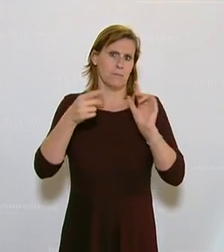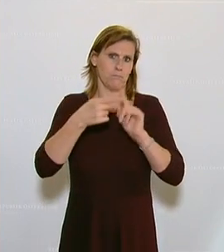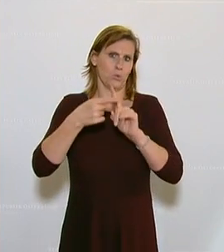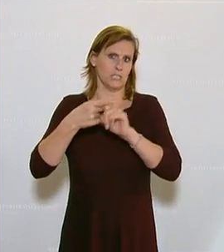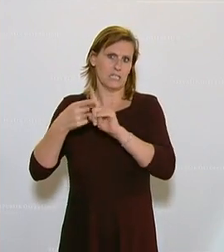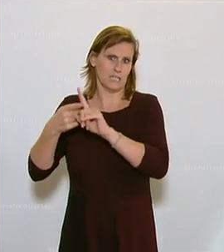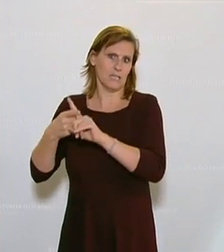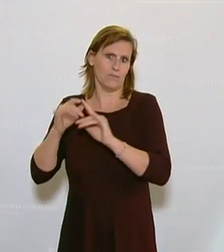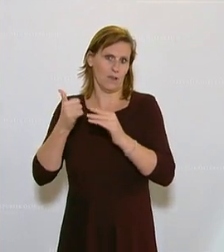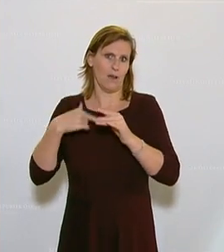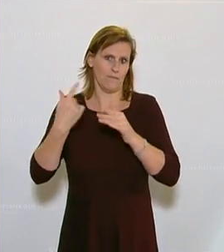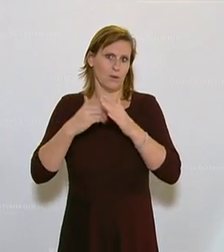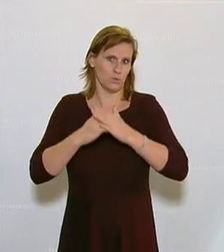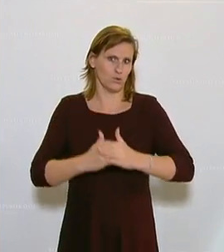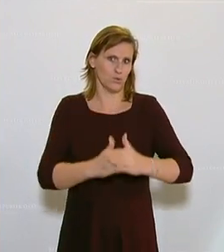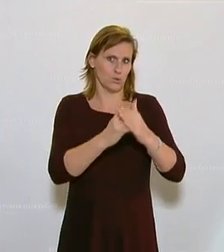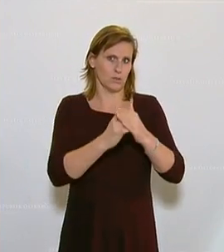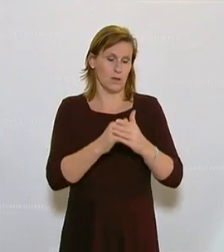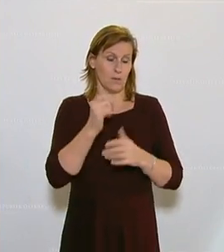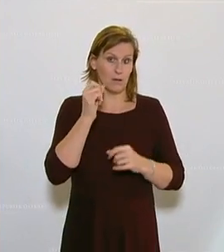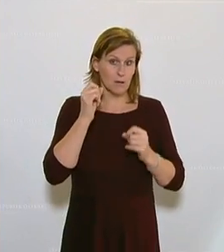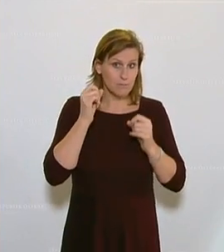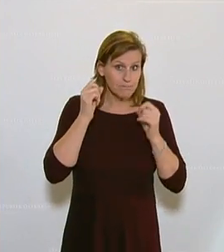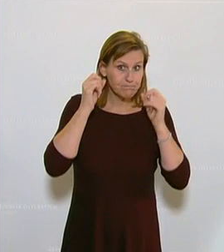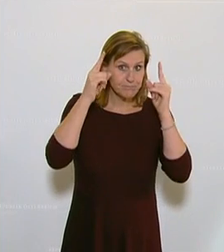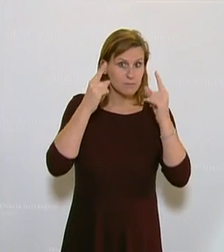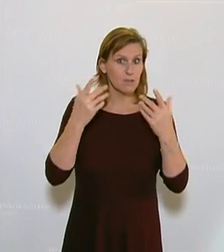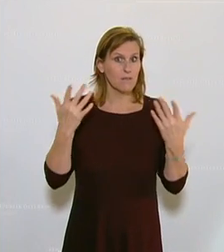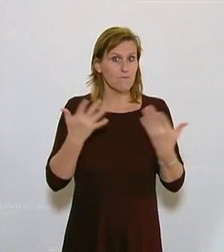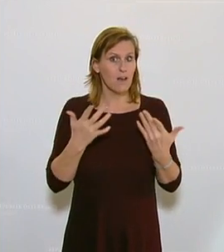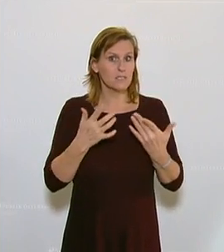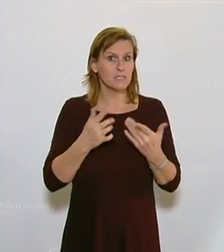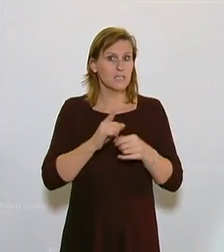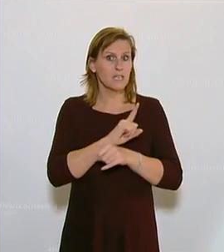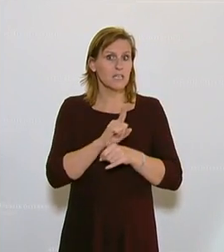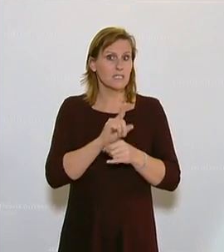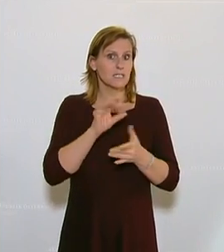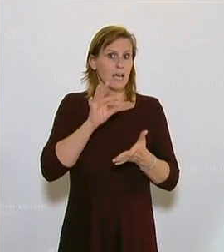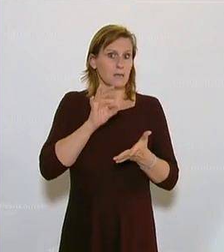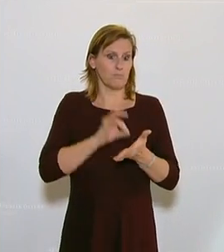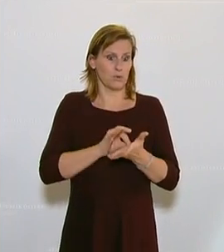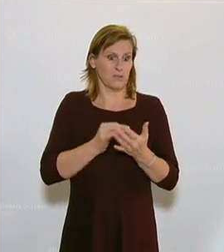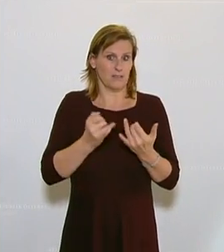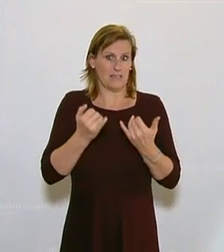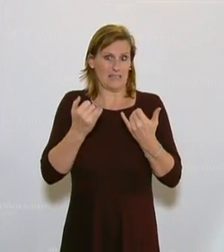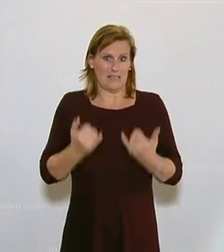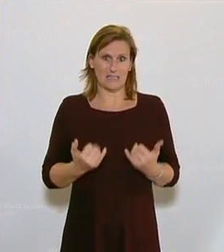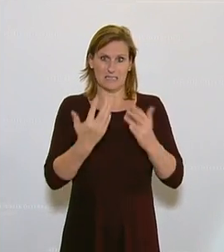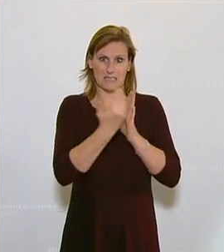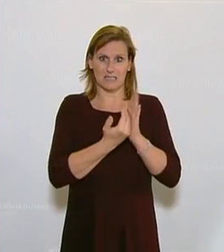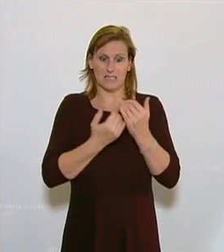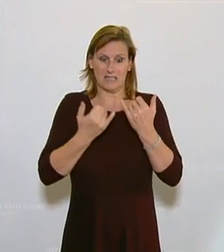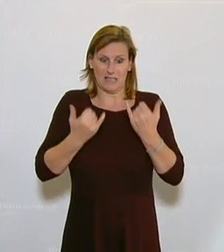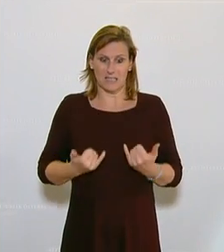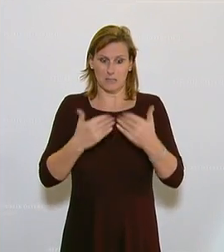Themen, die wir unterstützen. Erstaunlich ist allerdings der Zeitpunkt, zu dem dieses Gesetz vorgelegt wird oder dieses Paket, wenn